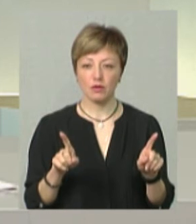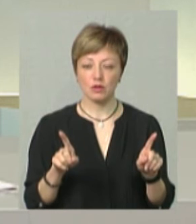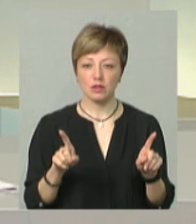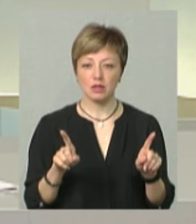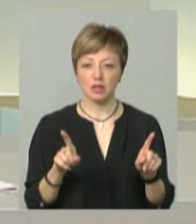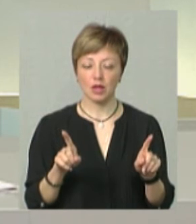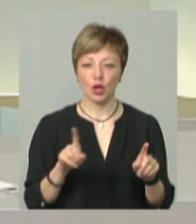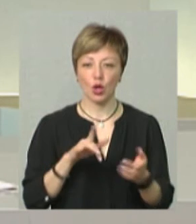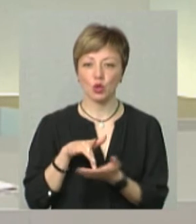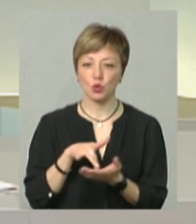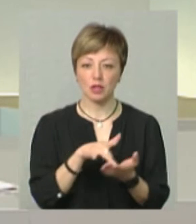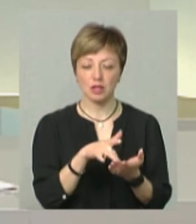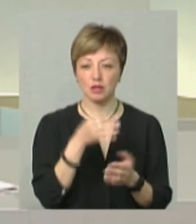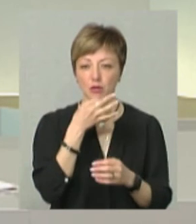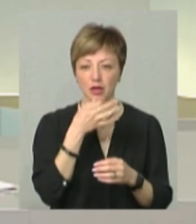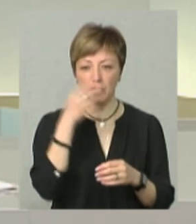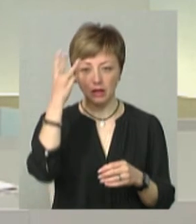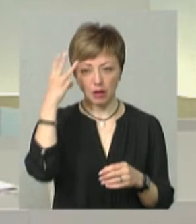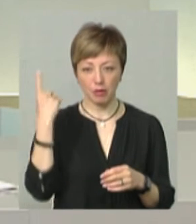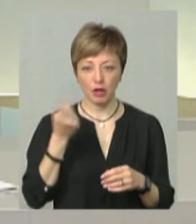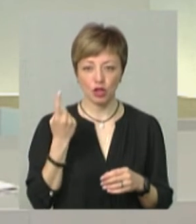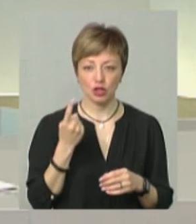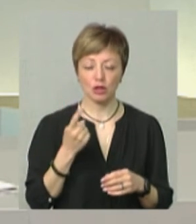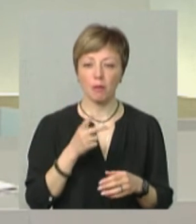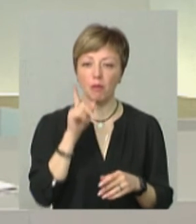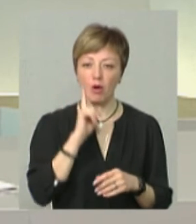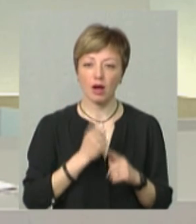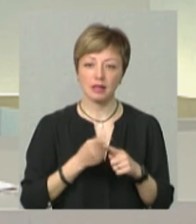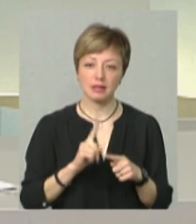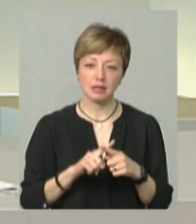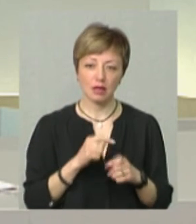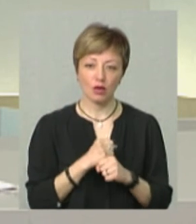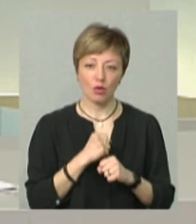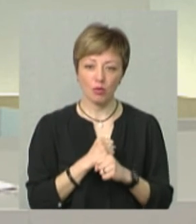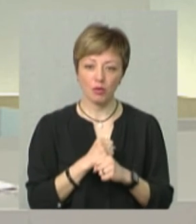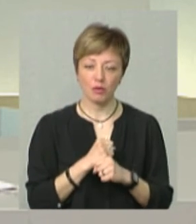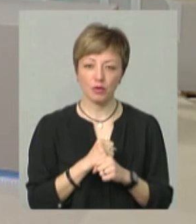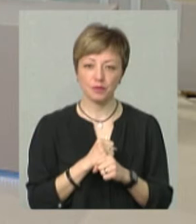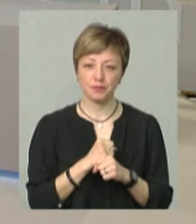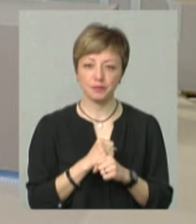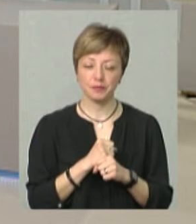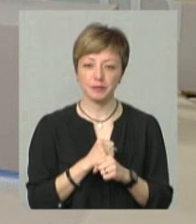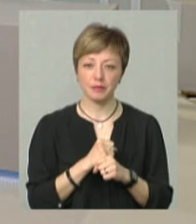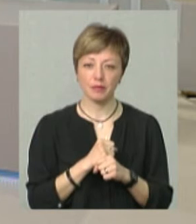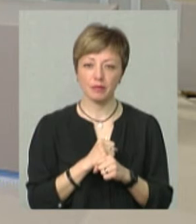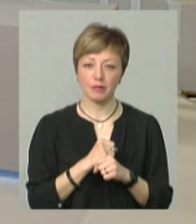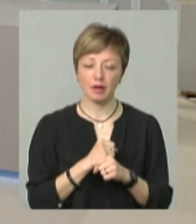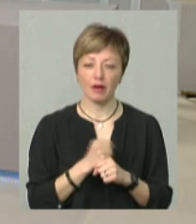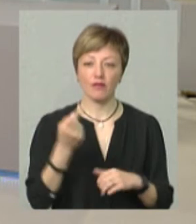туристичні принади Хмельниччини. І ми поки це робимо, скажімо, ці роботи